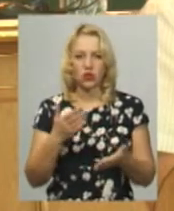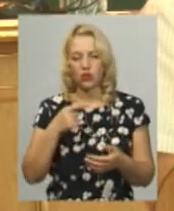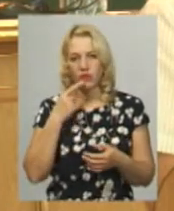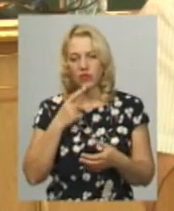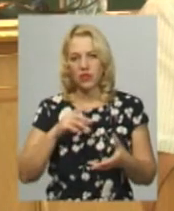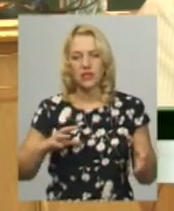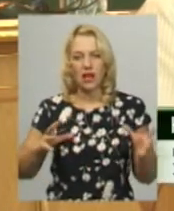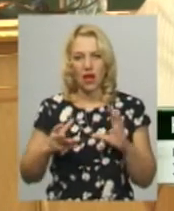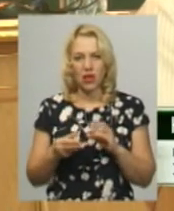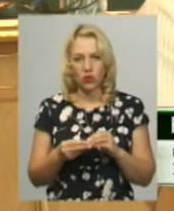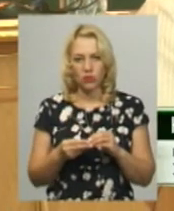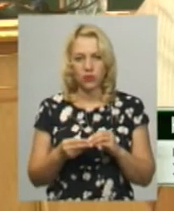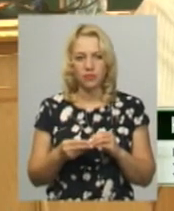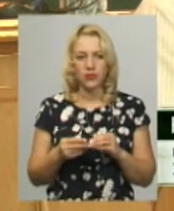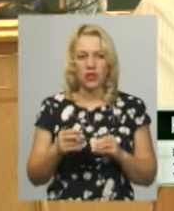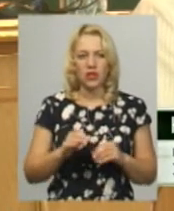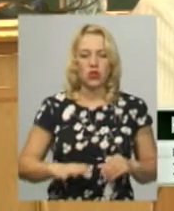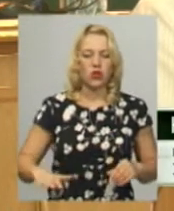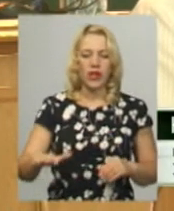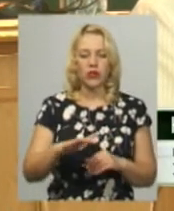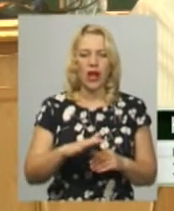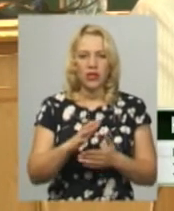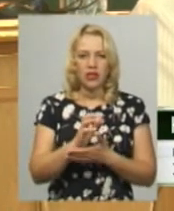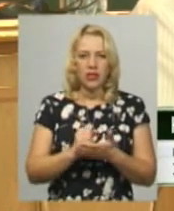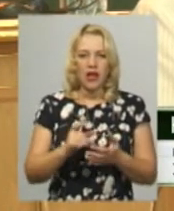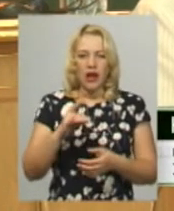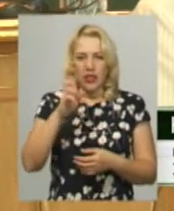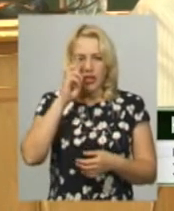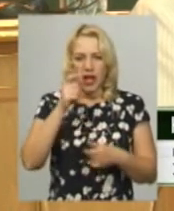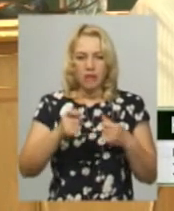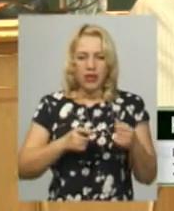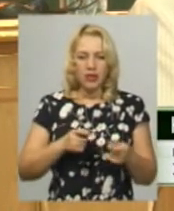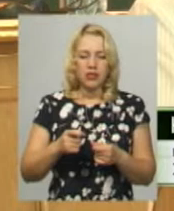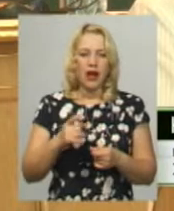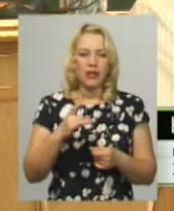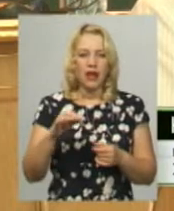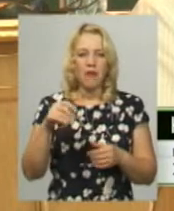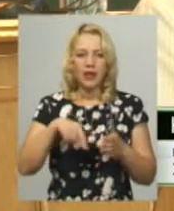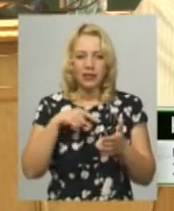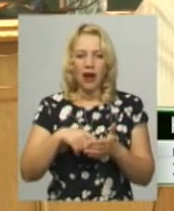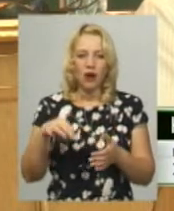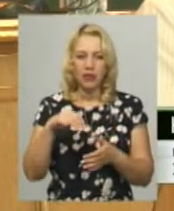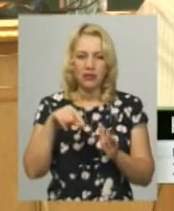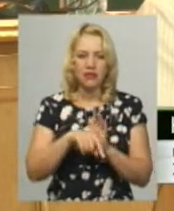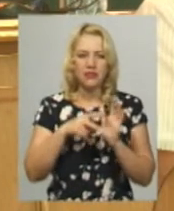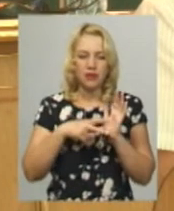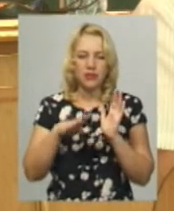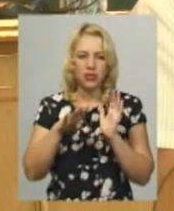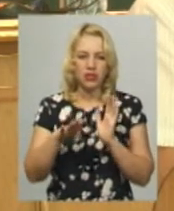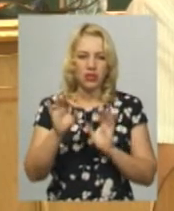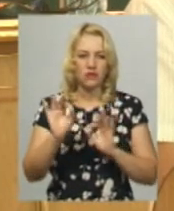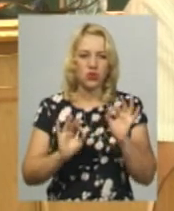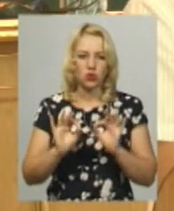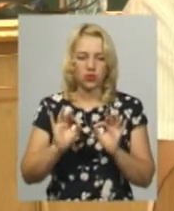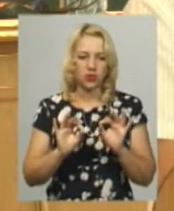загальному непопиченні містерно-теріальній резерві, в райдержадміністраціях міста областного значення становить 79,4%.